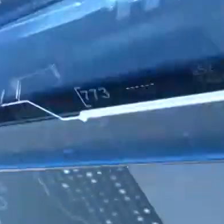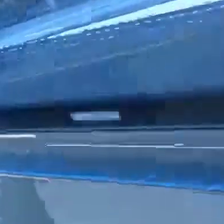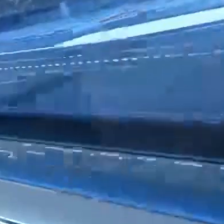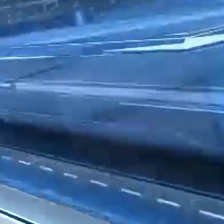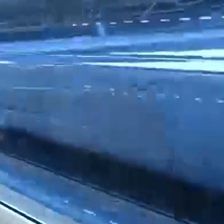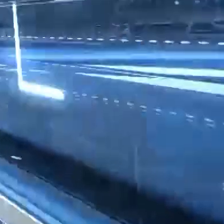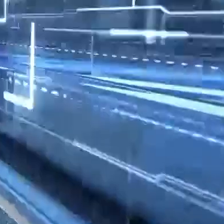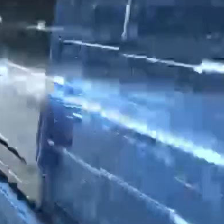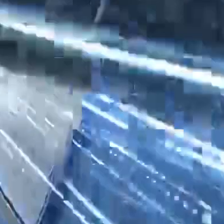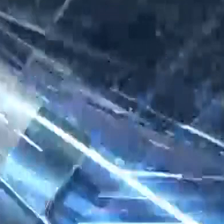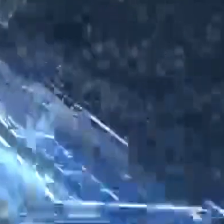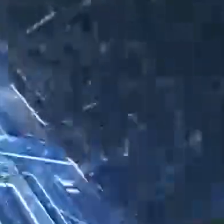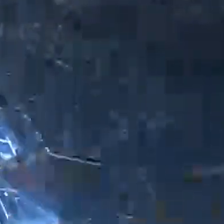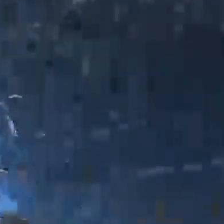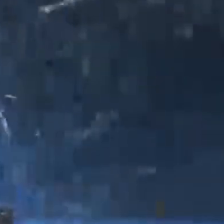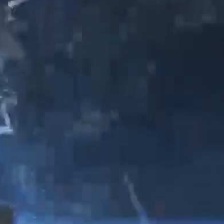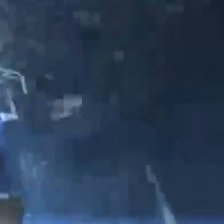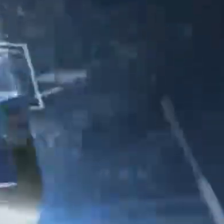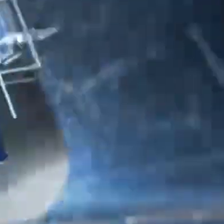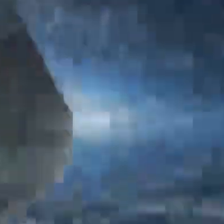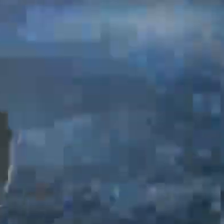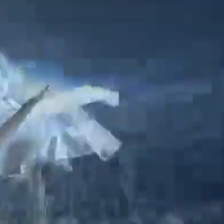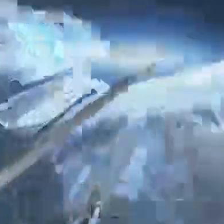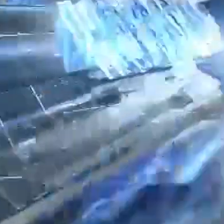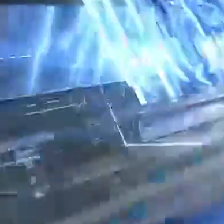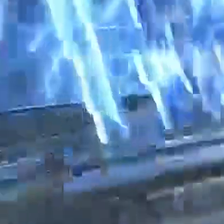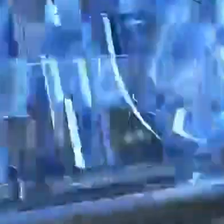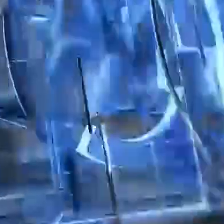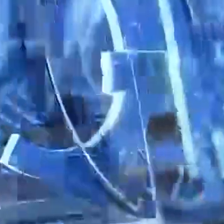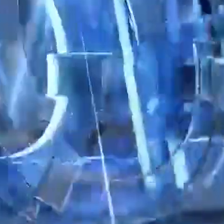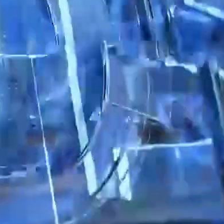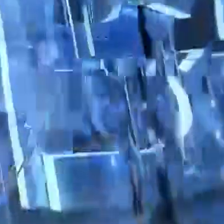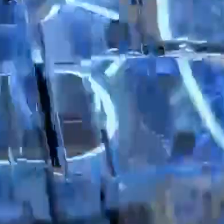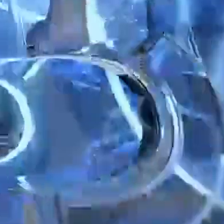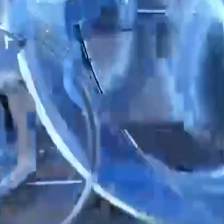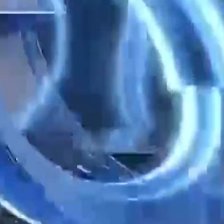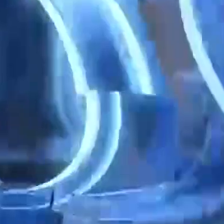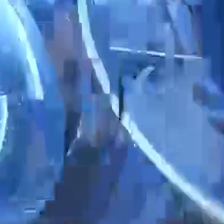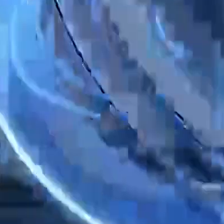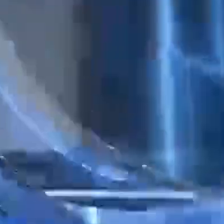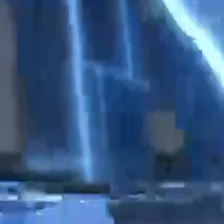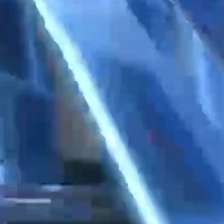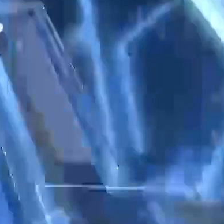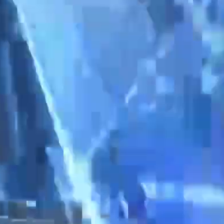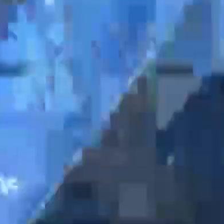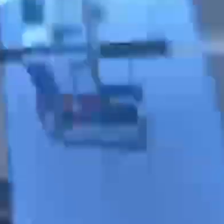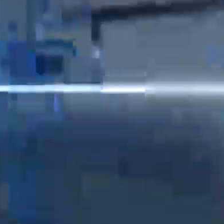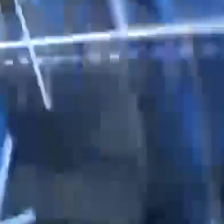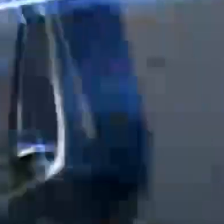Редактор.Егорова Корректор А